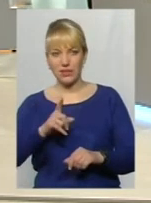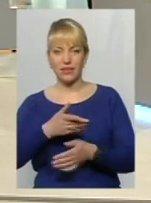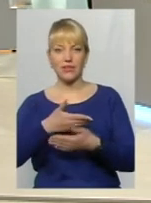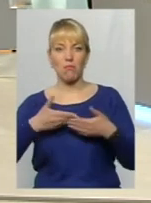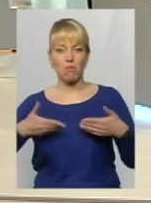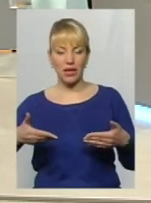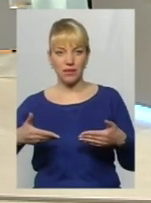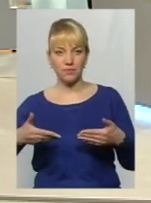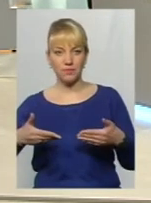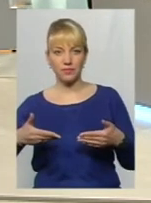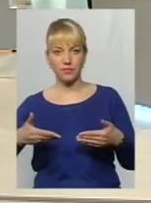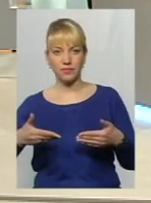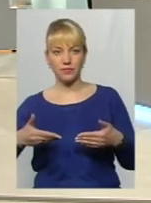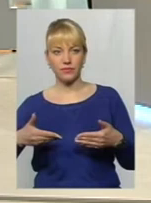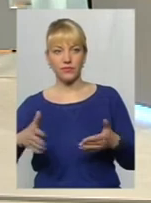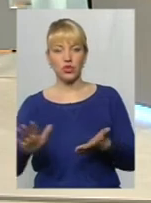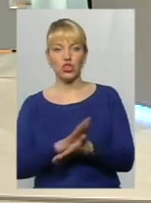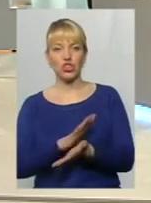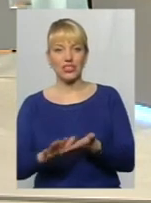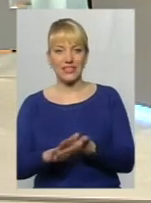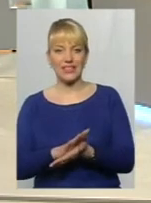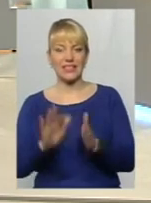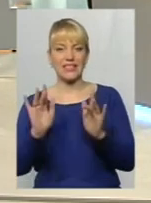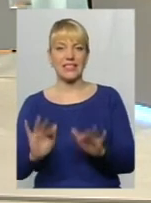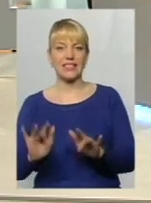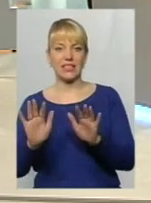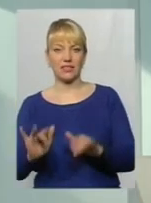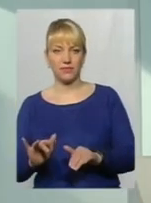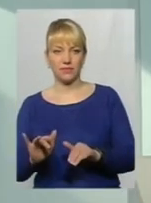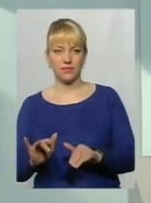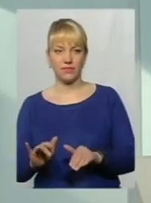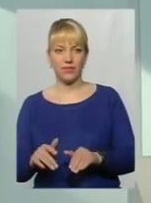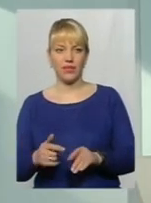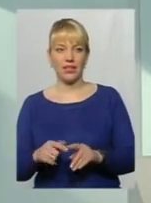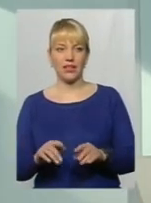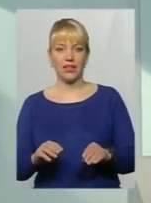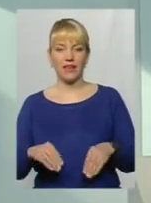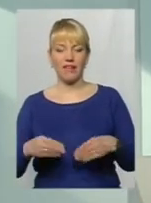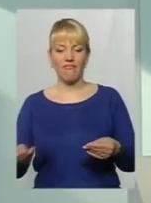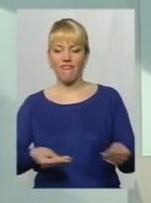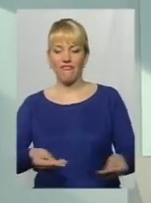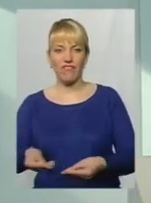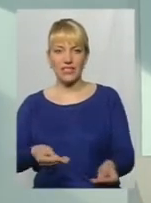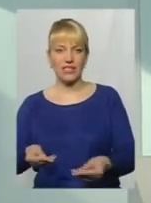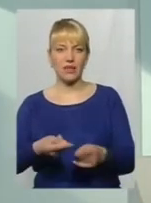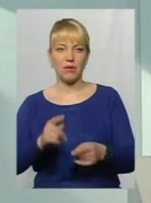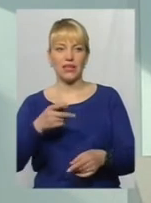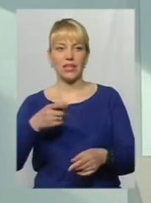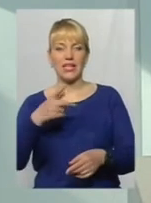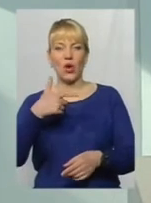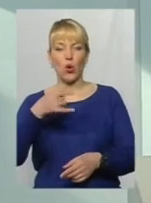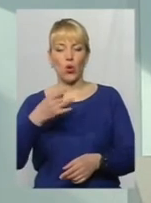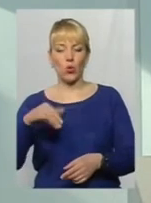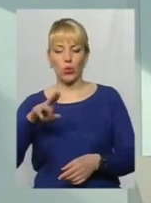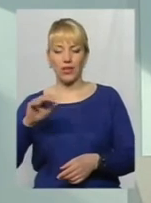чистили сніг і висипали тільки за грудень місяць 4,5 тисячі